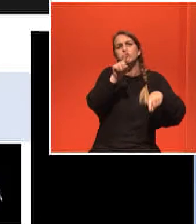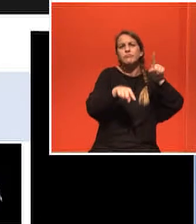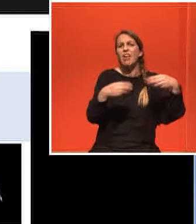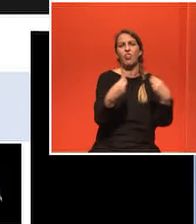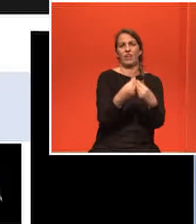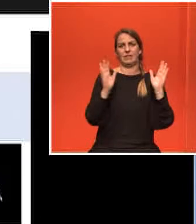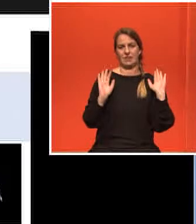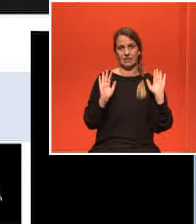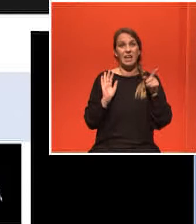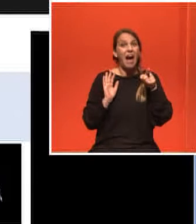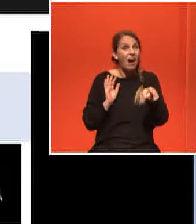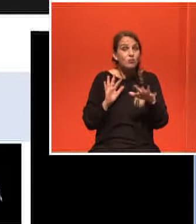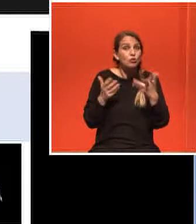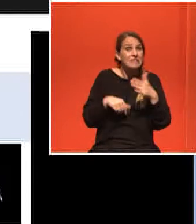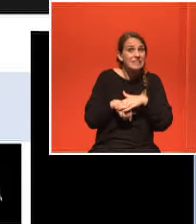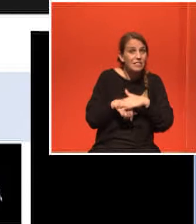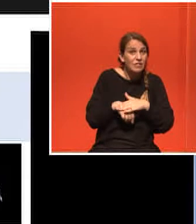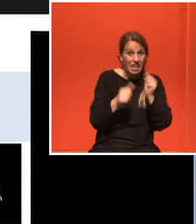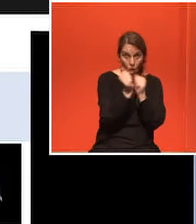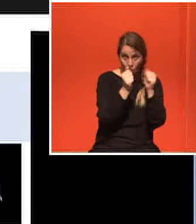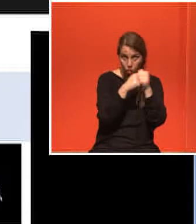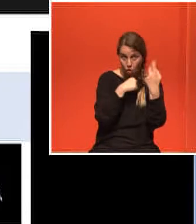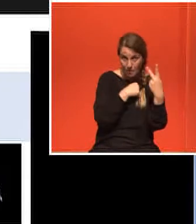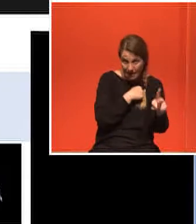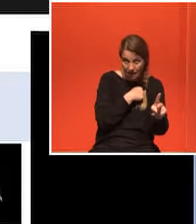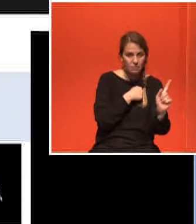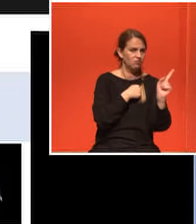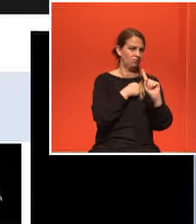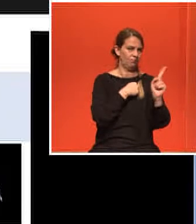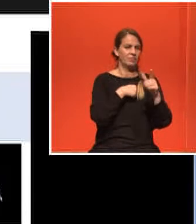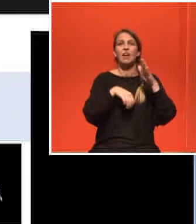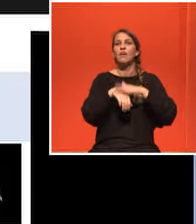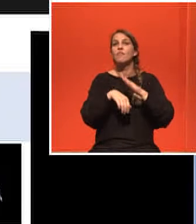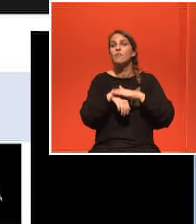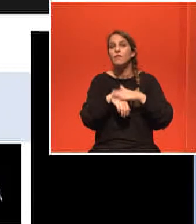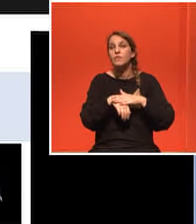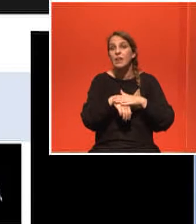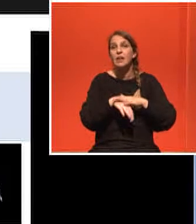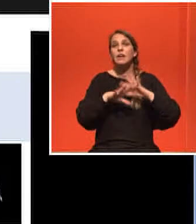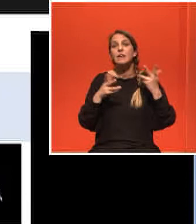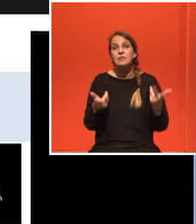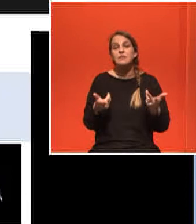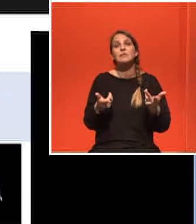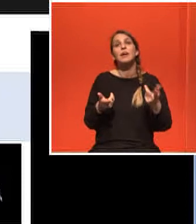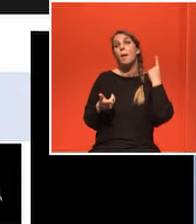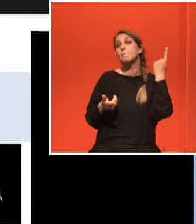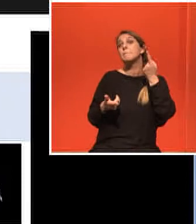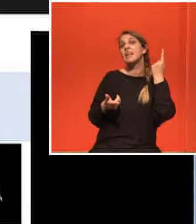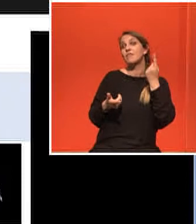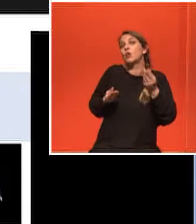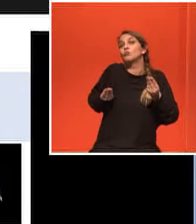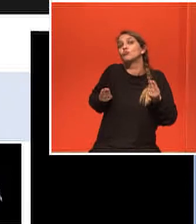που δεν έχουν σχέση με τη δομή των οργάνων αλλά έχουν σχέση με επιβολή τρόπου